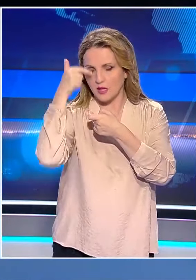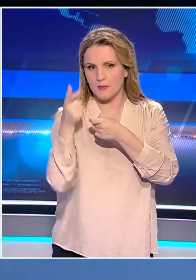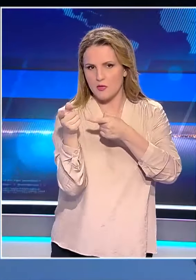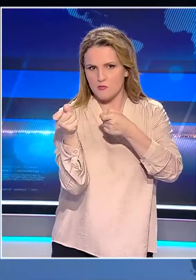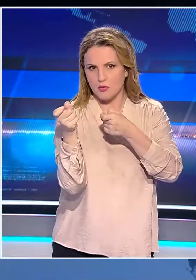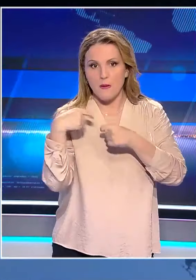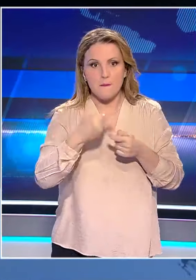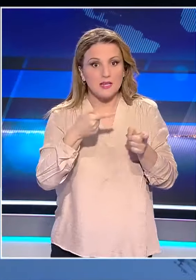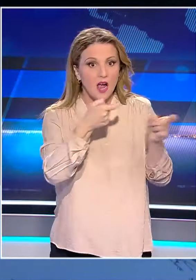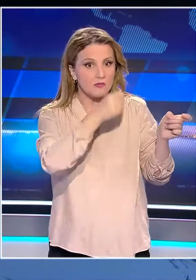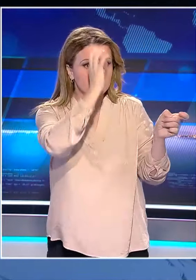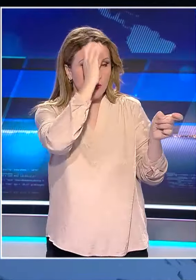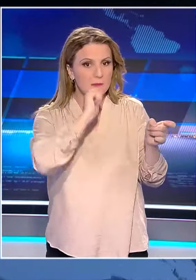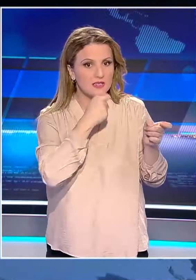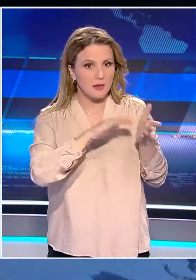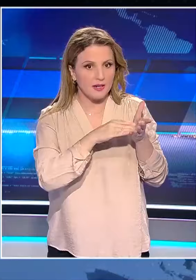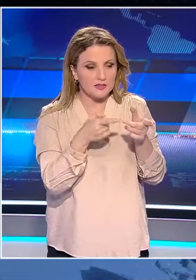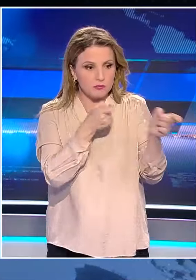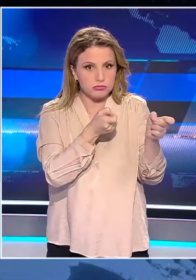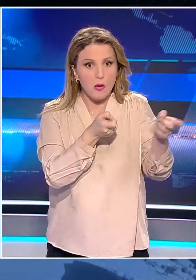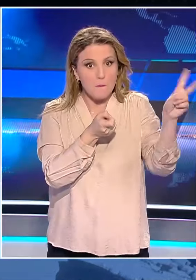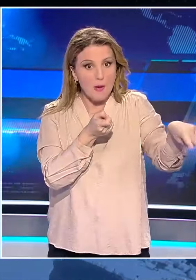εξοδετερώνεται από ελεύθερους κοπευτές της μυστικής υπηρεσίας.